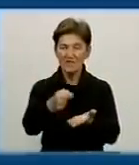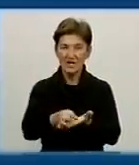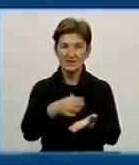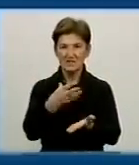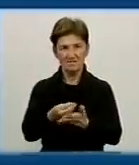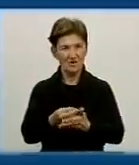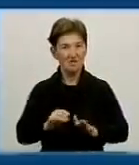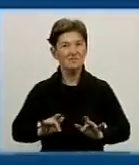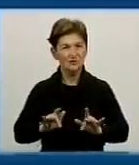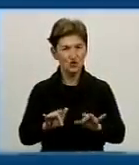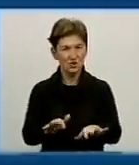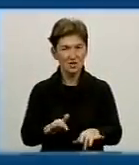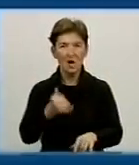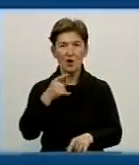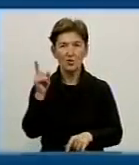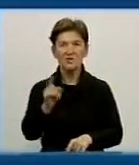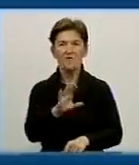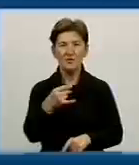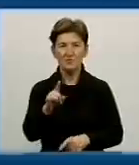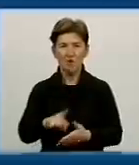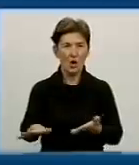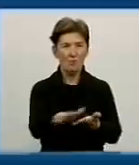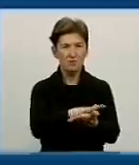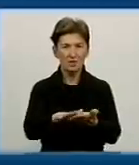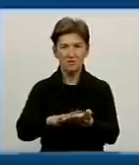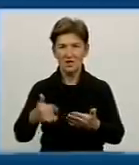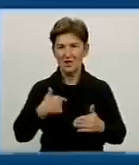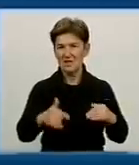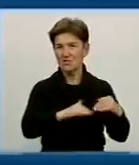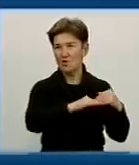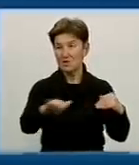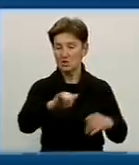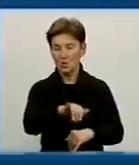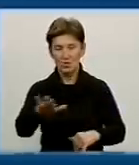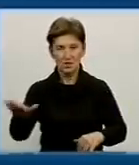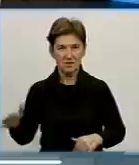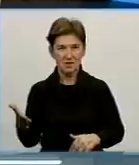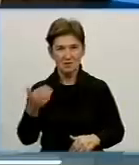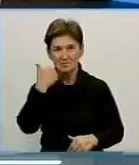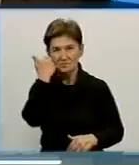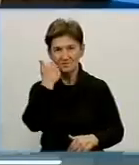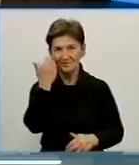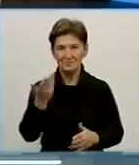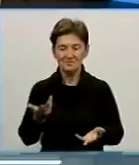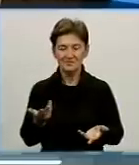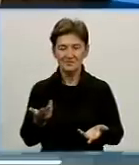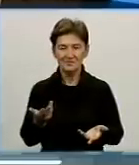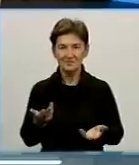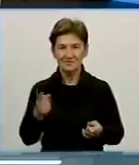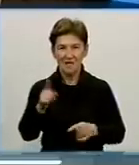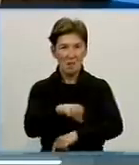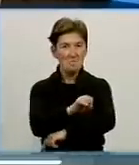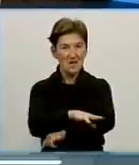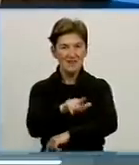коли волонтери Корпусу Миру прибирали нашу лісопаркову зону, і в дітей прозвучало, що бідні Гейл і Майкл, які